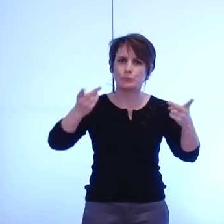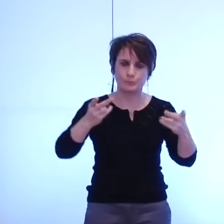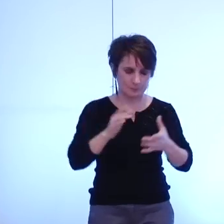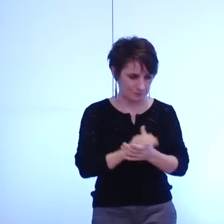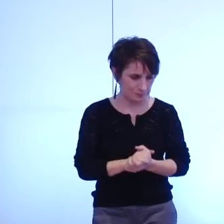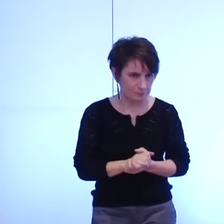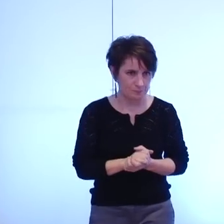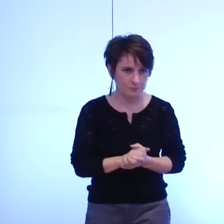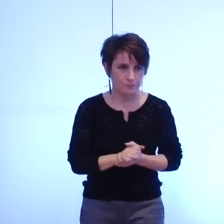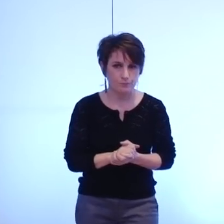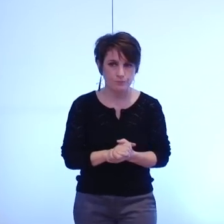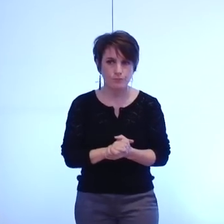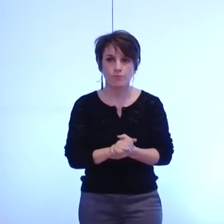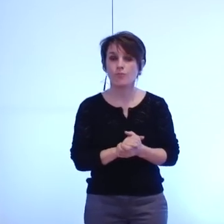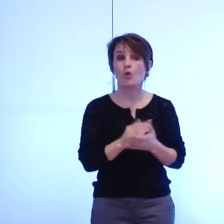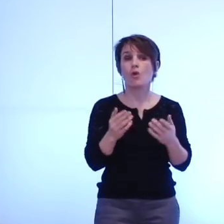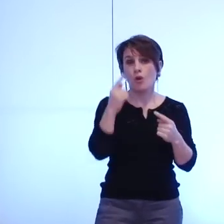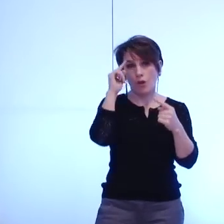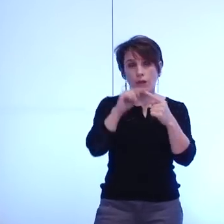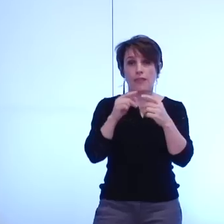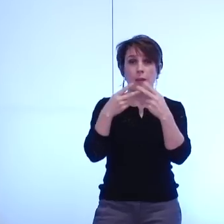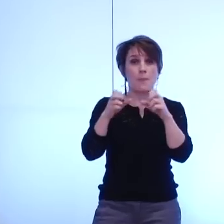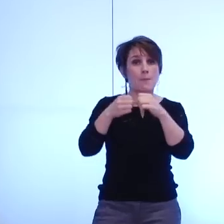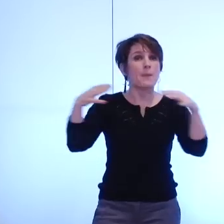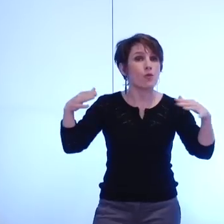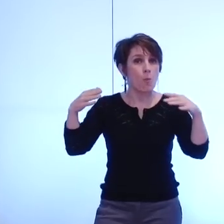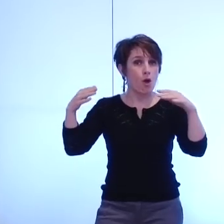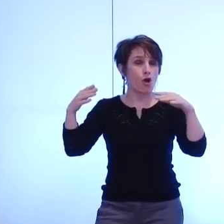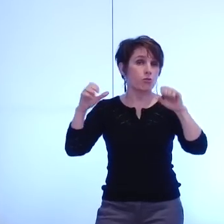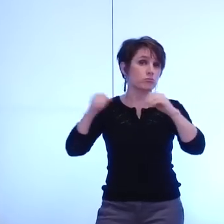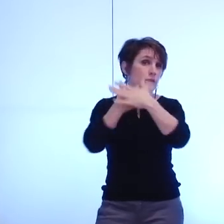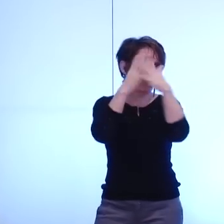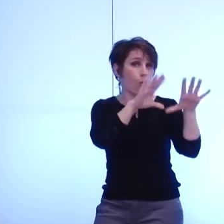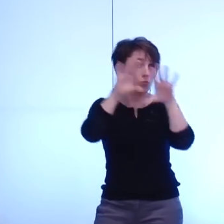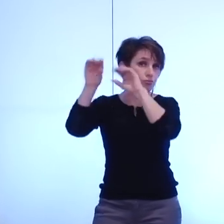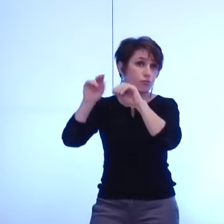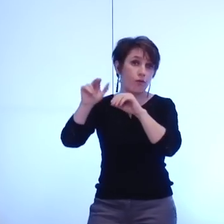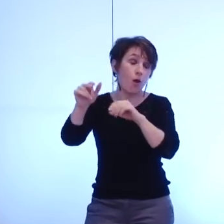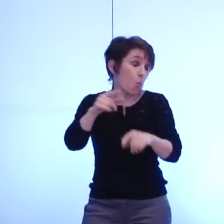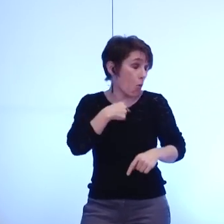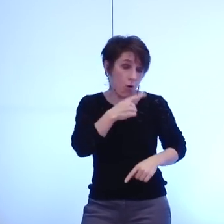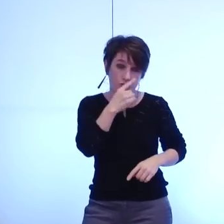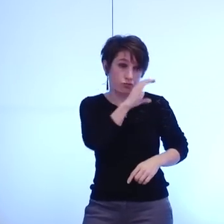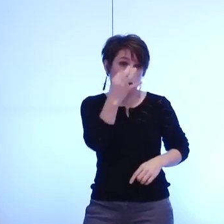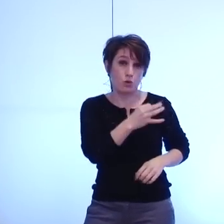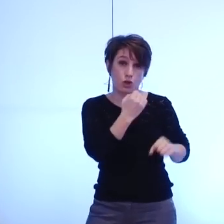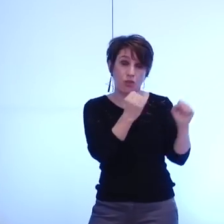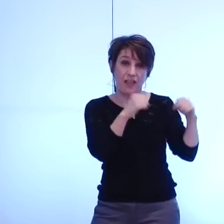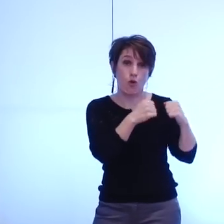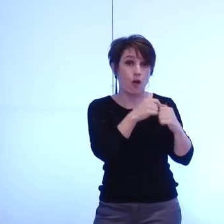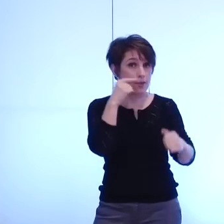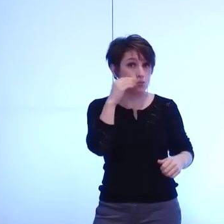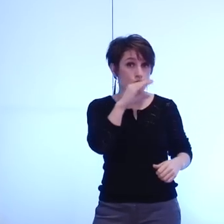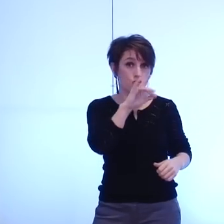la métropole je ne pas revenir dessus je partage totalement l'analyse de Mathieu Chamussy et quand j'écoute les